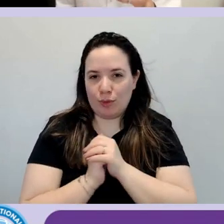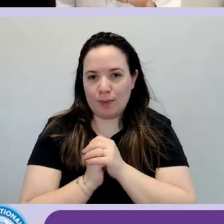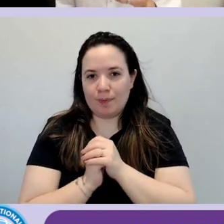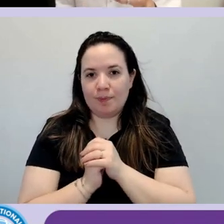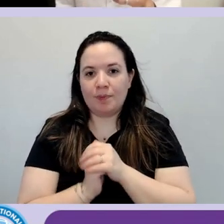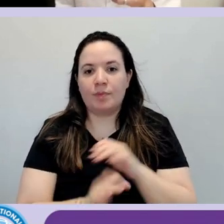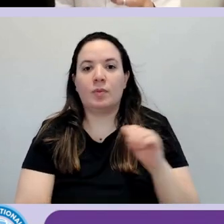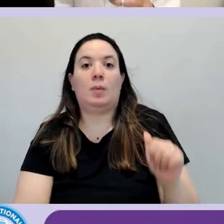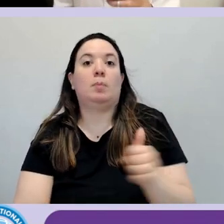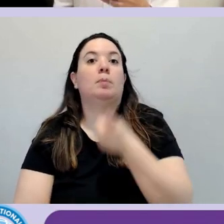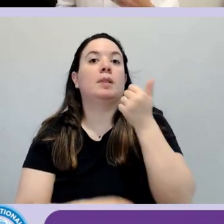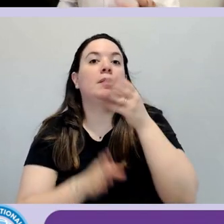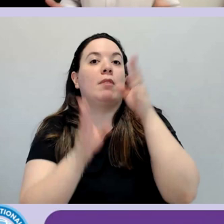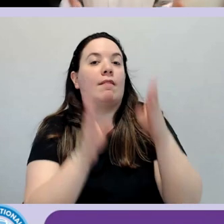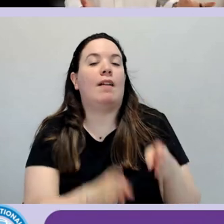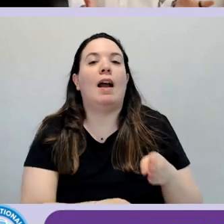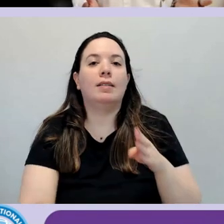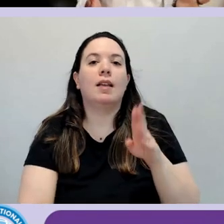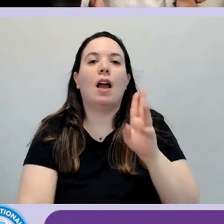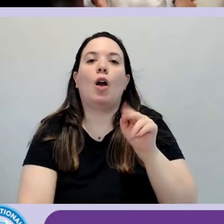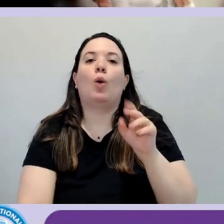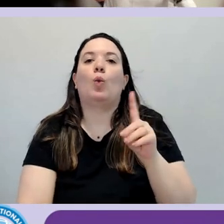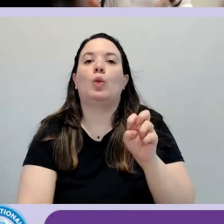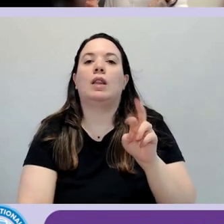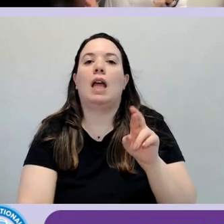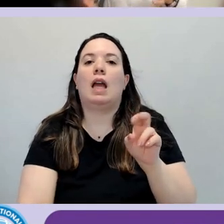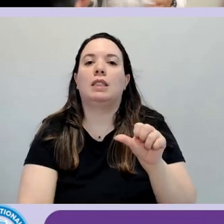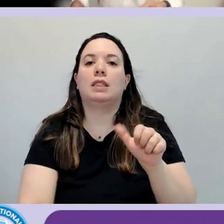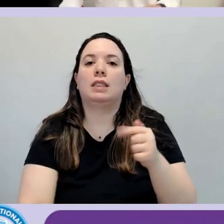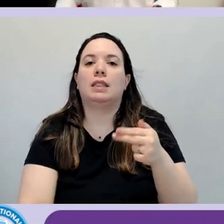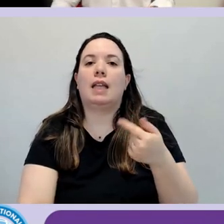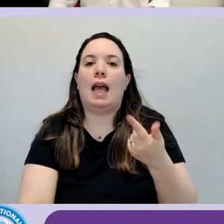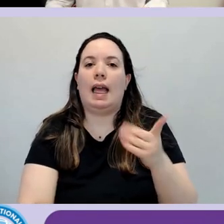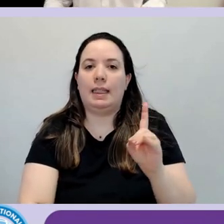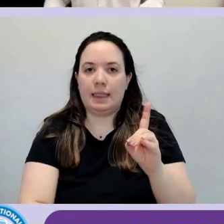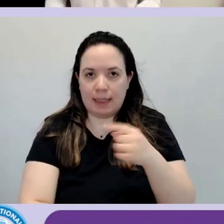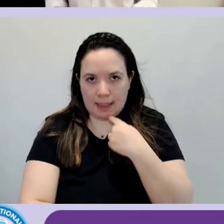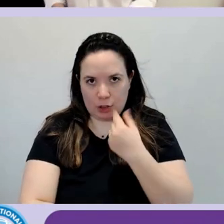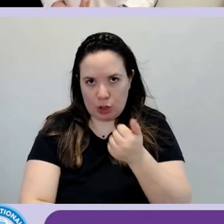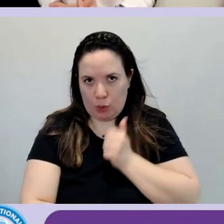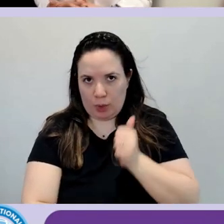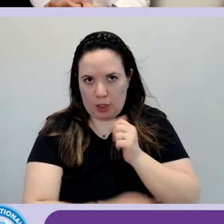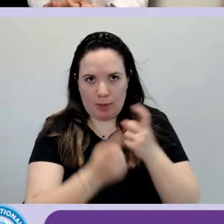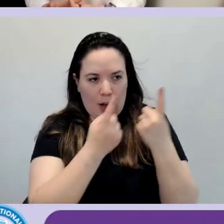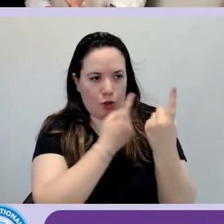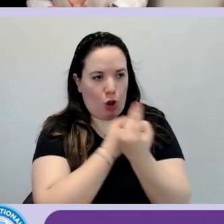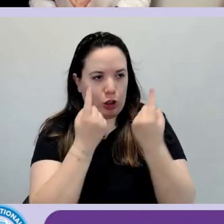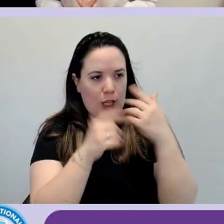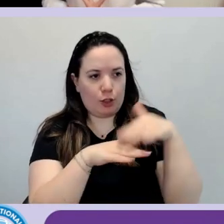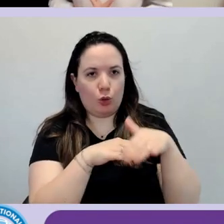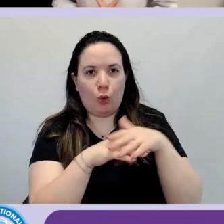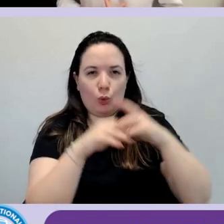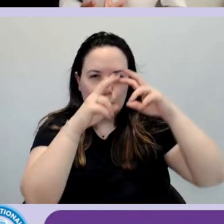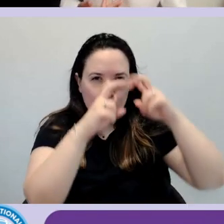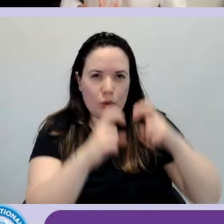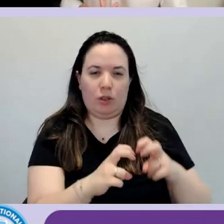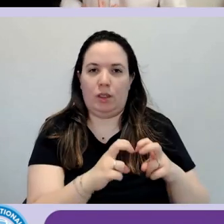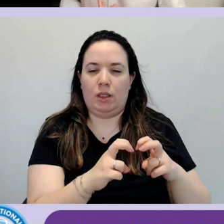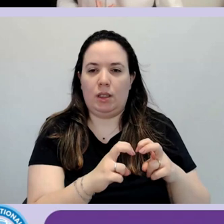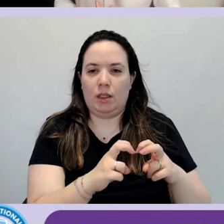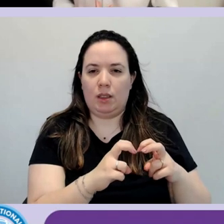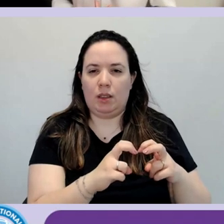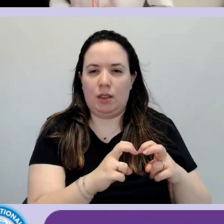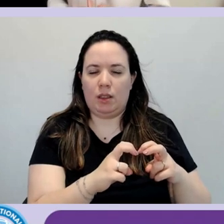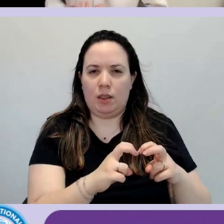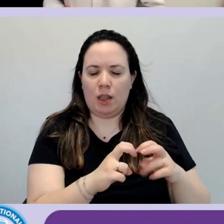potremmo chiamare understand, normalmente, come dicevo prima, noi studiamo il contesto d'uso. Quello che mi devo preoccupare di fare, se penso